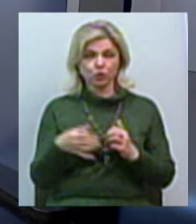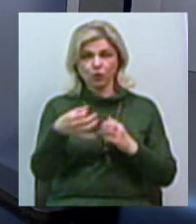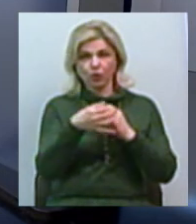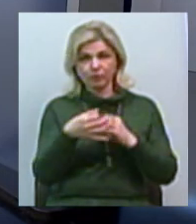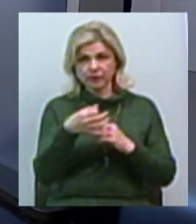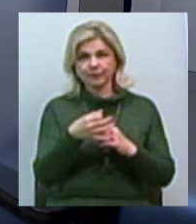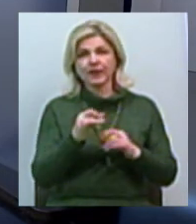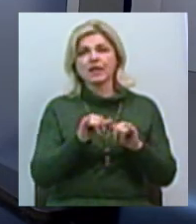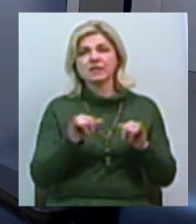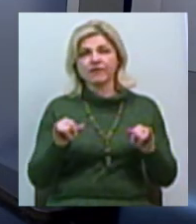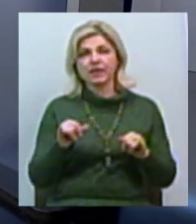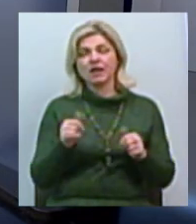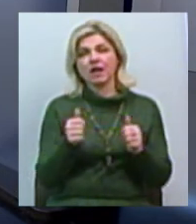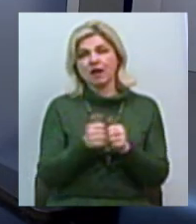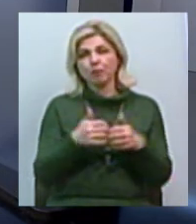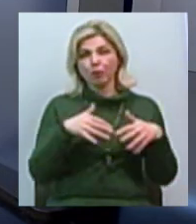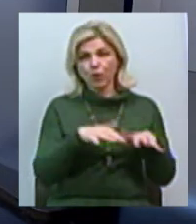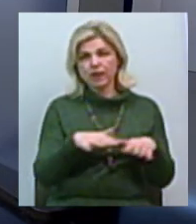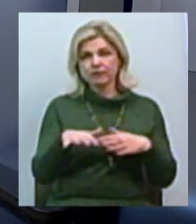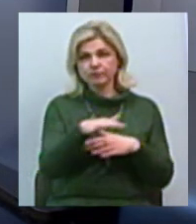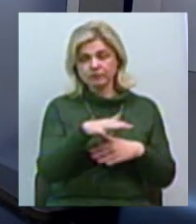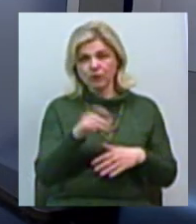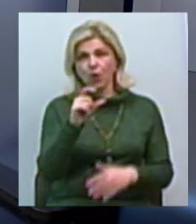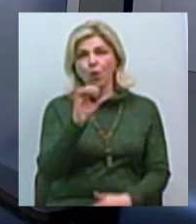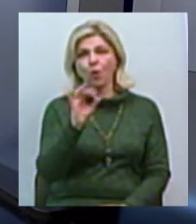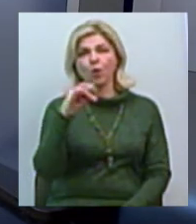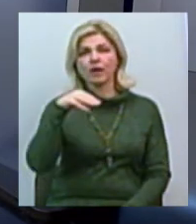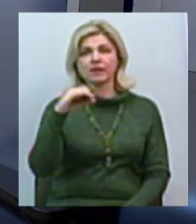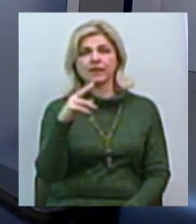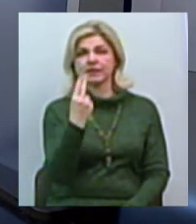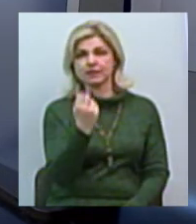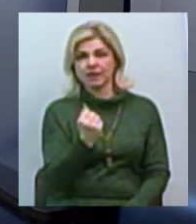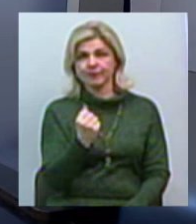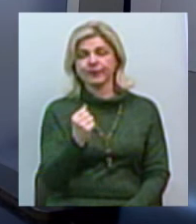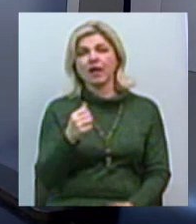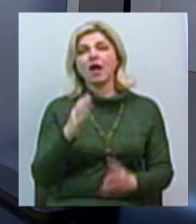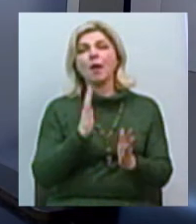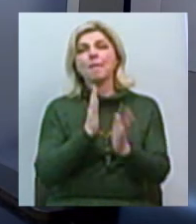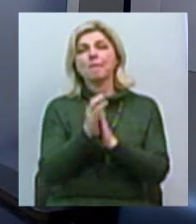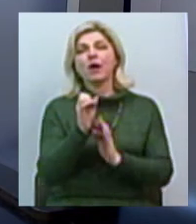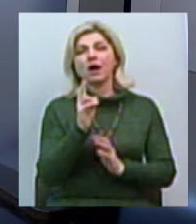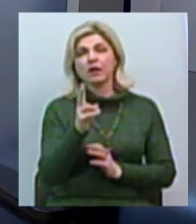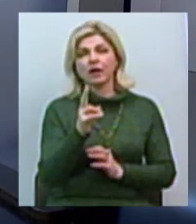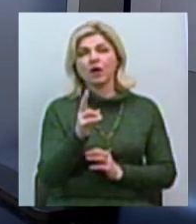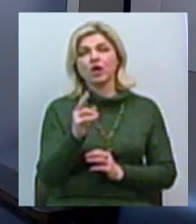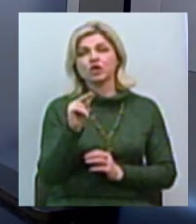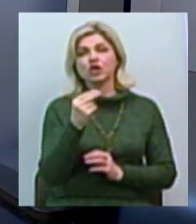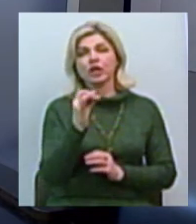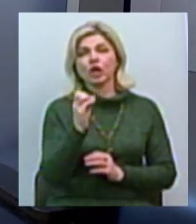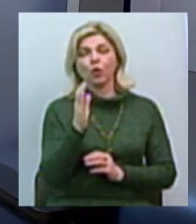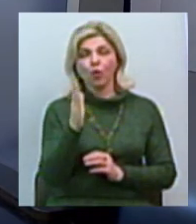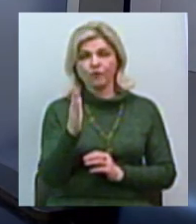з розвитку приморських територій. Також Хортиця, парк у Чернігові, це із таких природніх туристичних об'єктів. Я так розумію, що